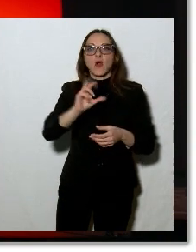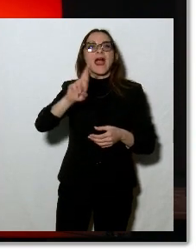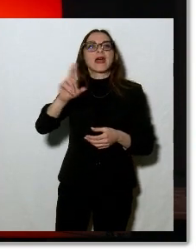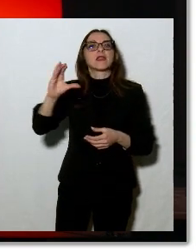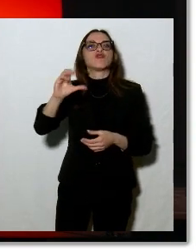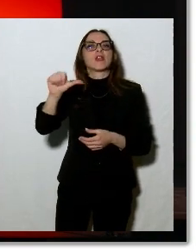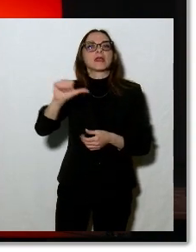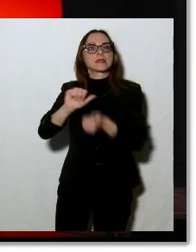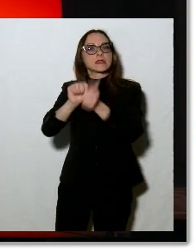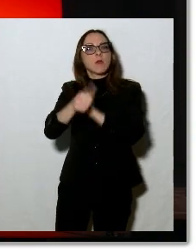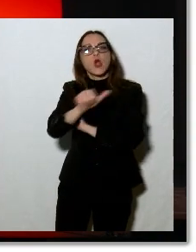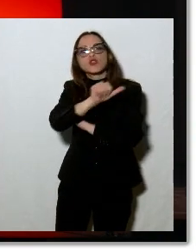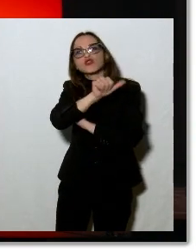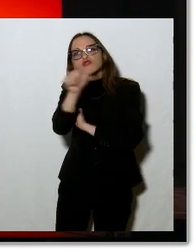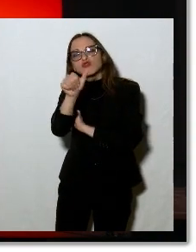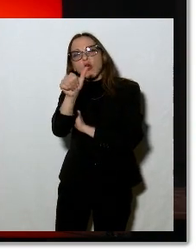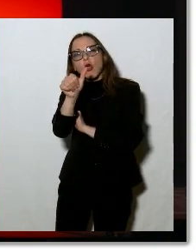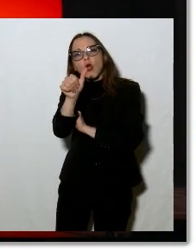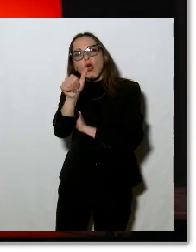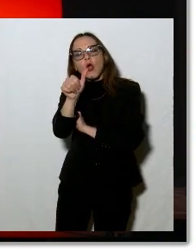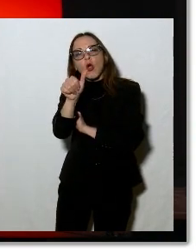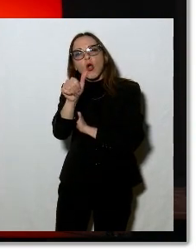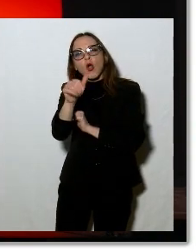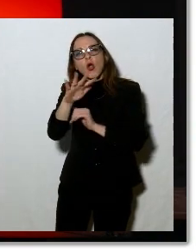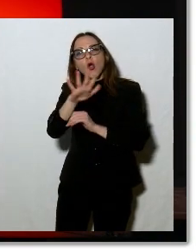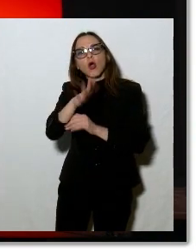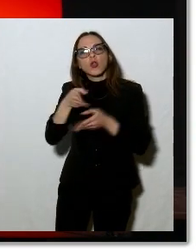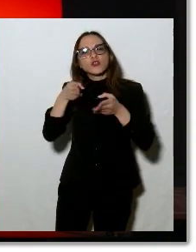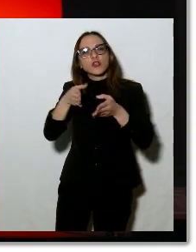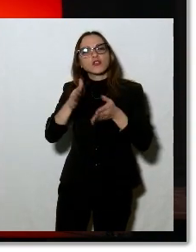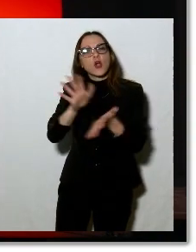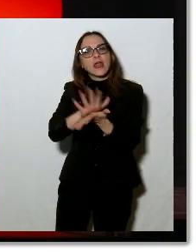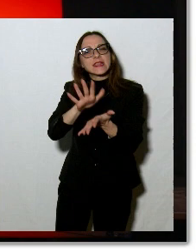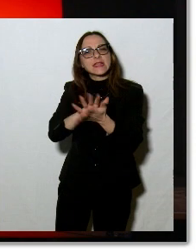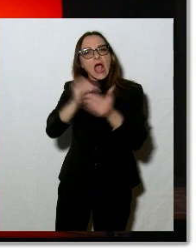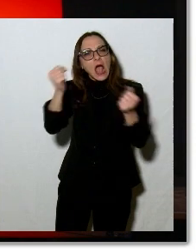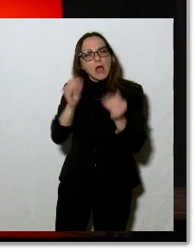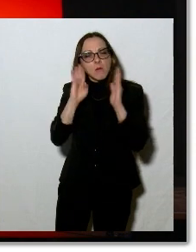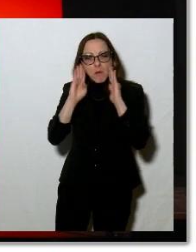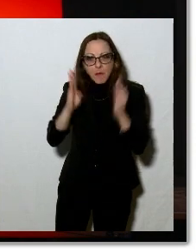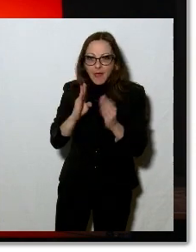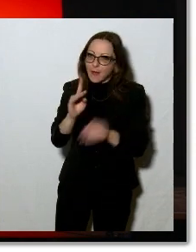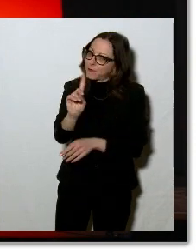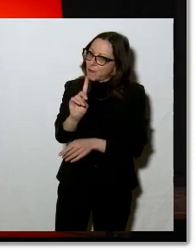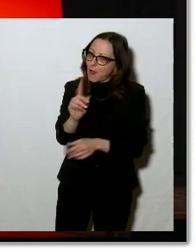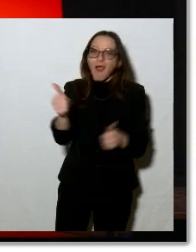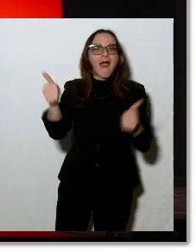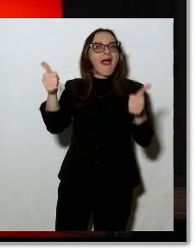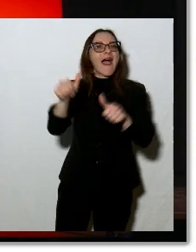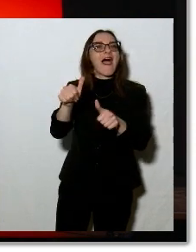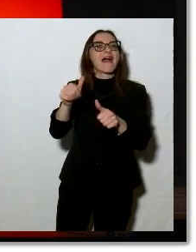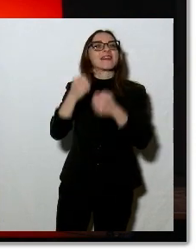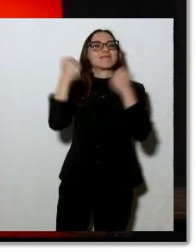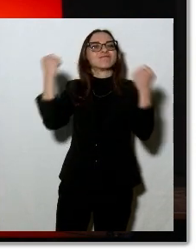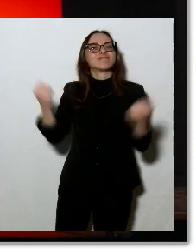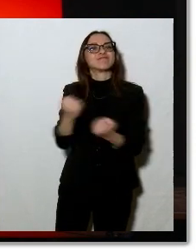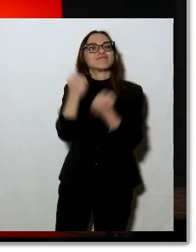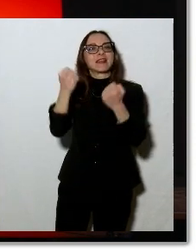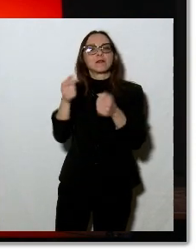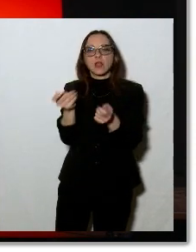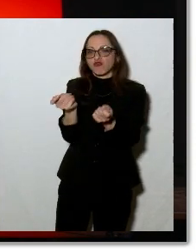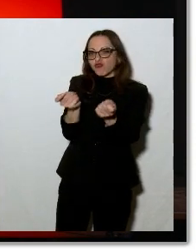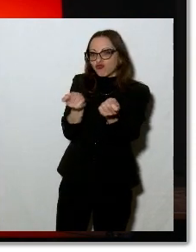Sport non curate soltanto la parte stampa dei grandi eventi, ma ovviamente anche la parte della